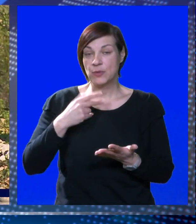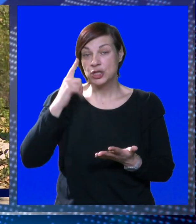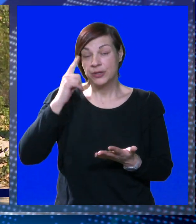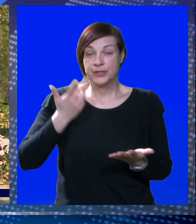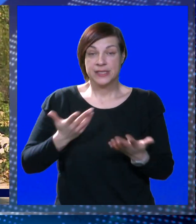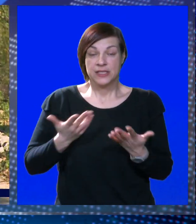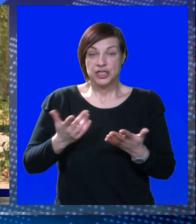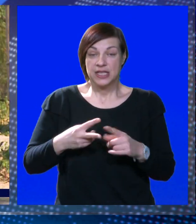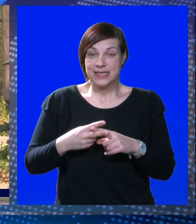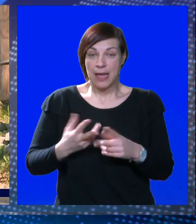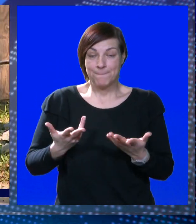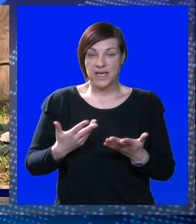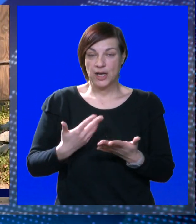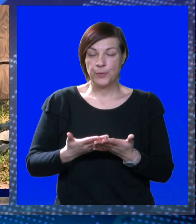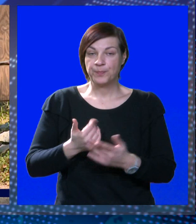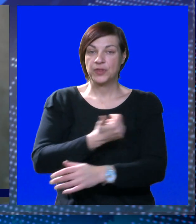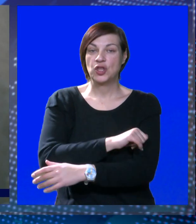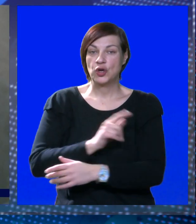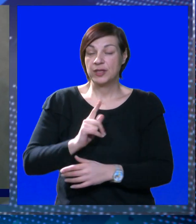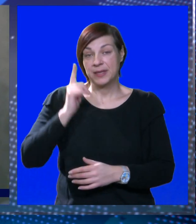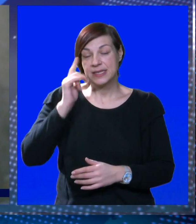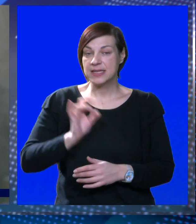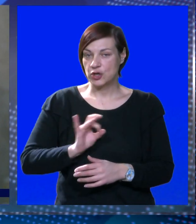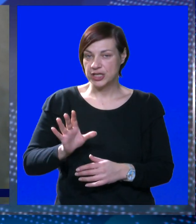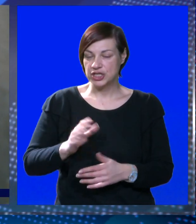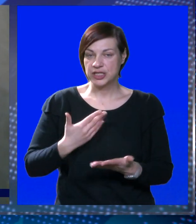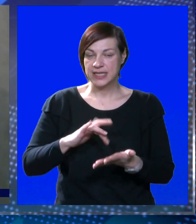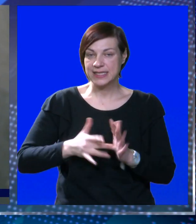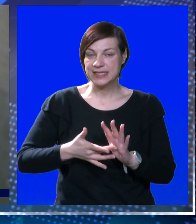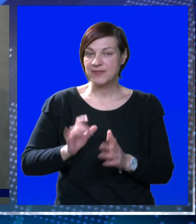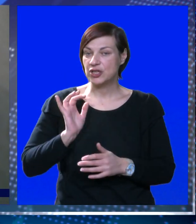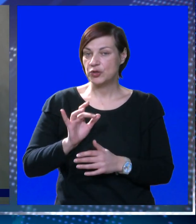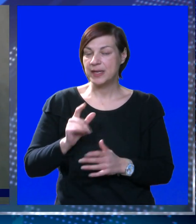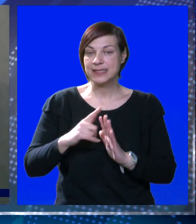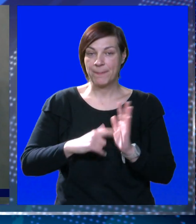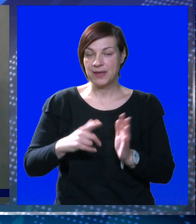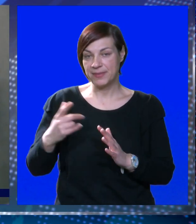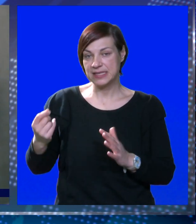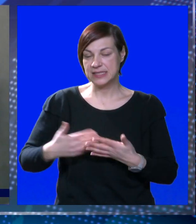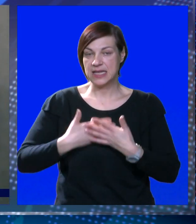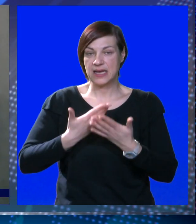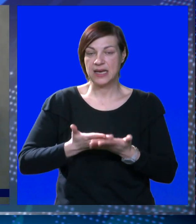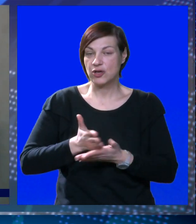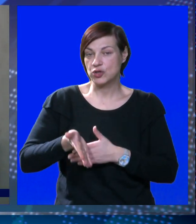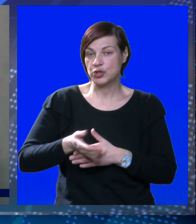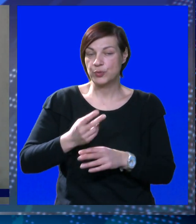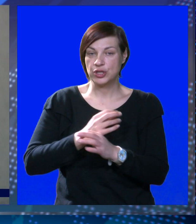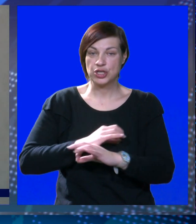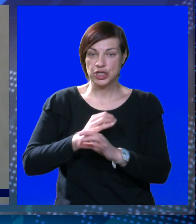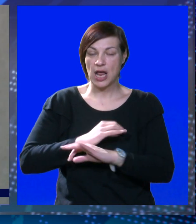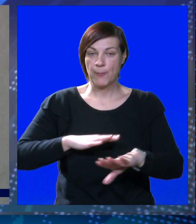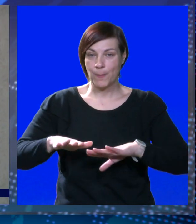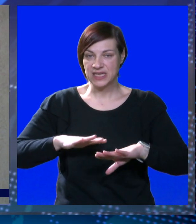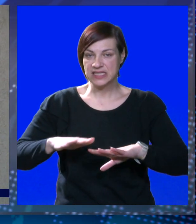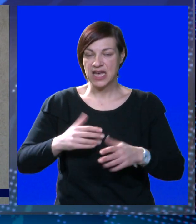i pokušavao doznati dokle je se stiglo. No godinama nije znao ništa. Sve do odbijenice prije mjesec dana nakon čega je uputio